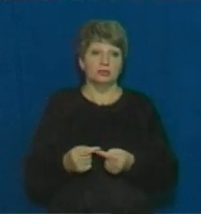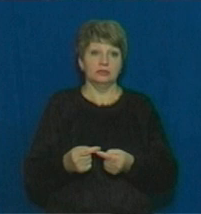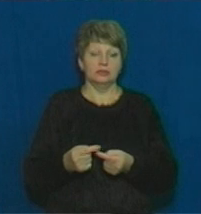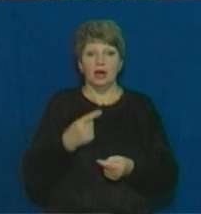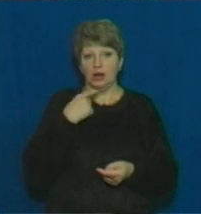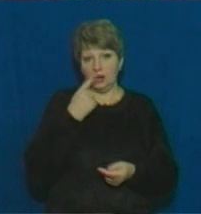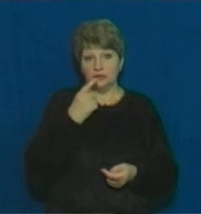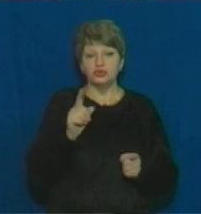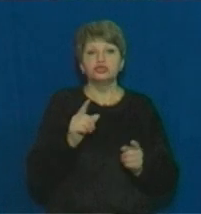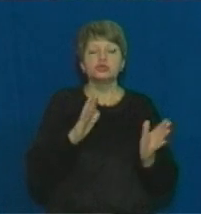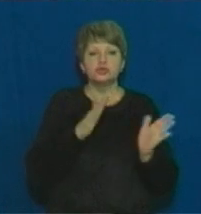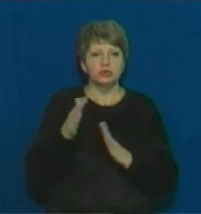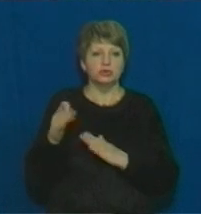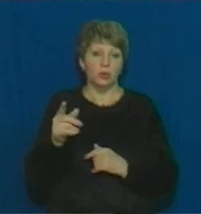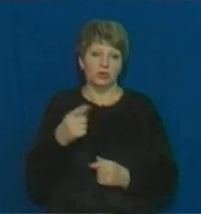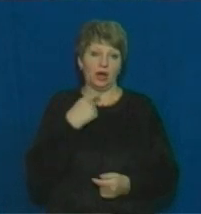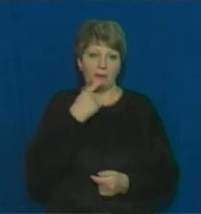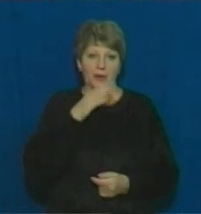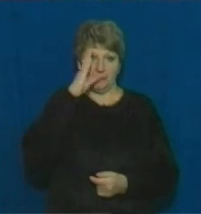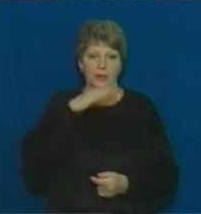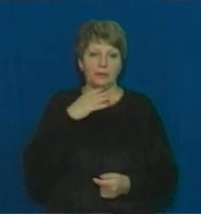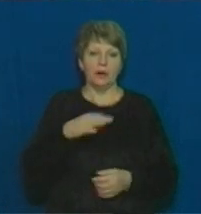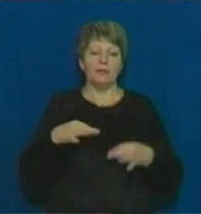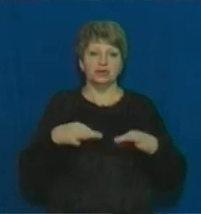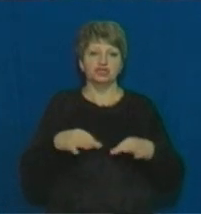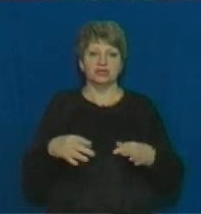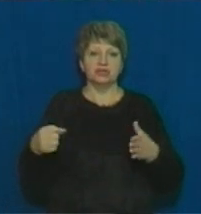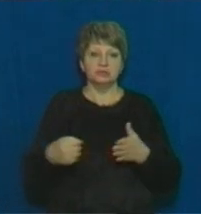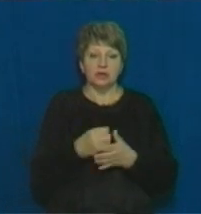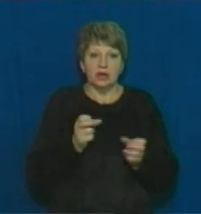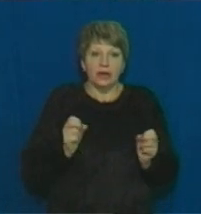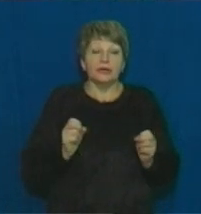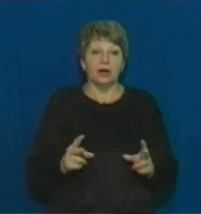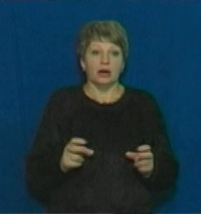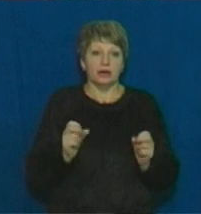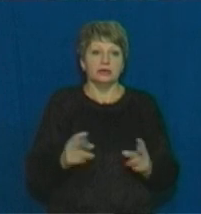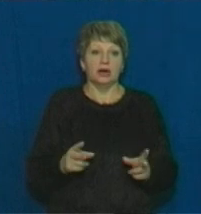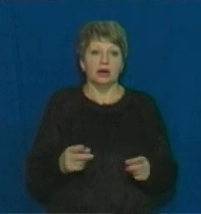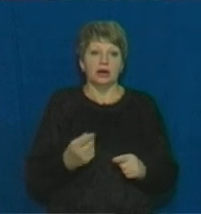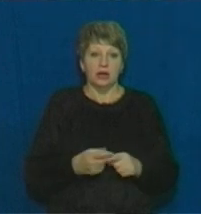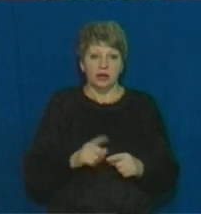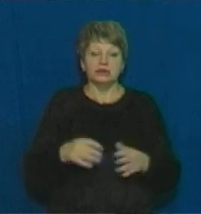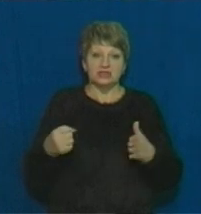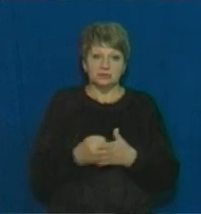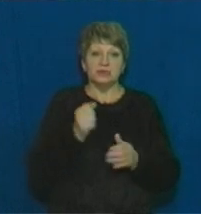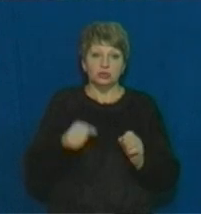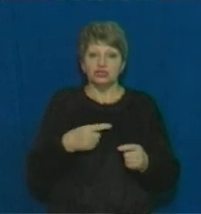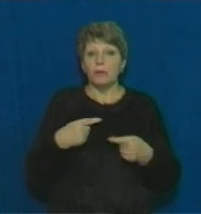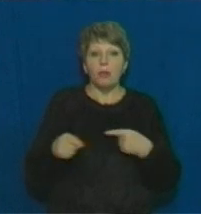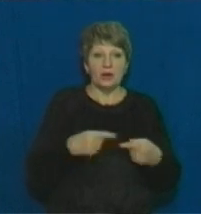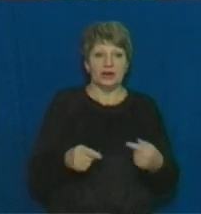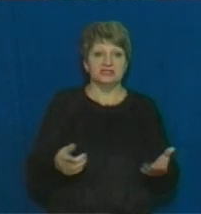Кажу, що случилось? Папка машина збила. А я як? Це ж можна по-разному збити.